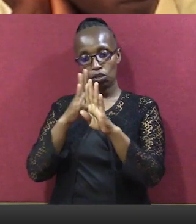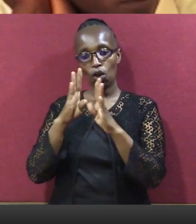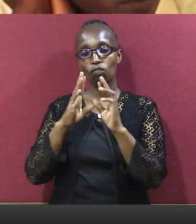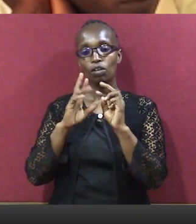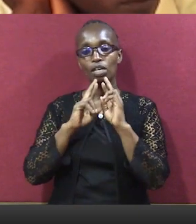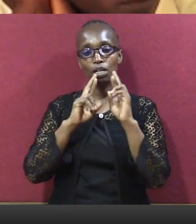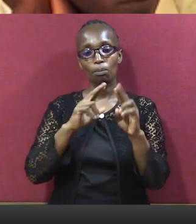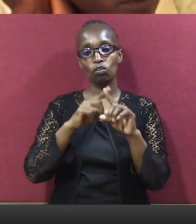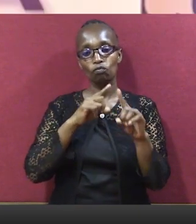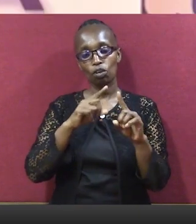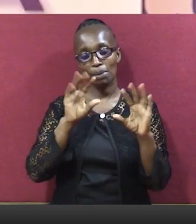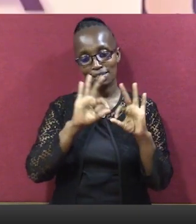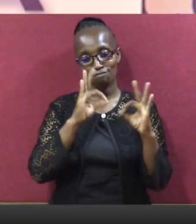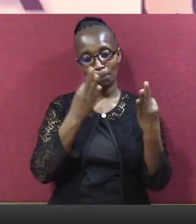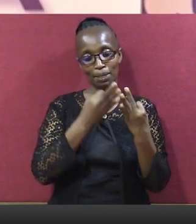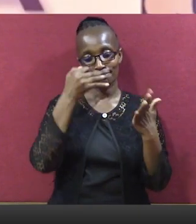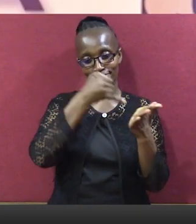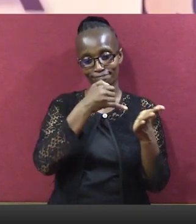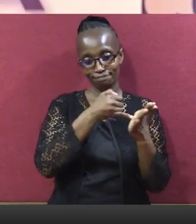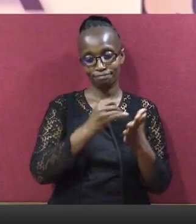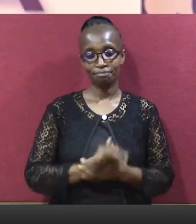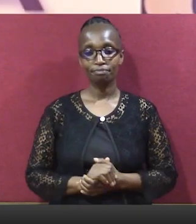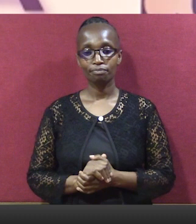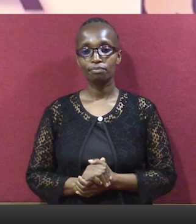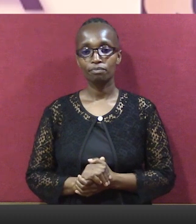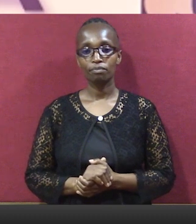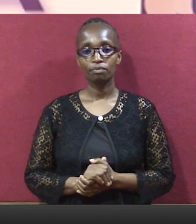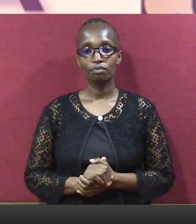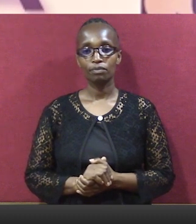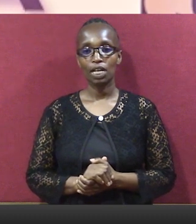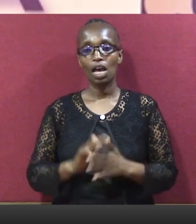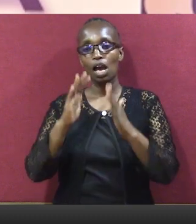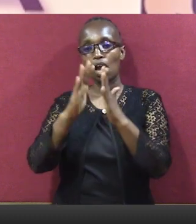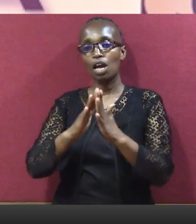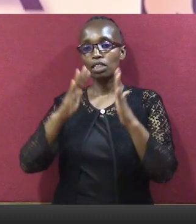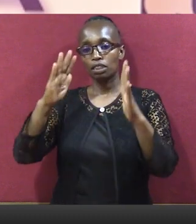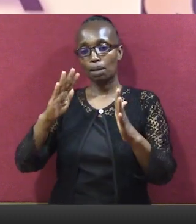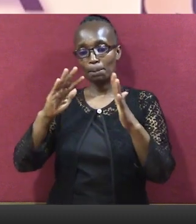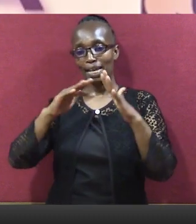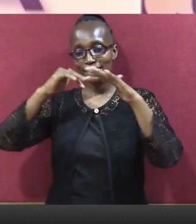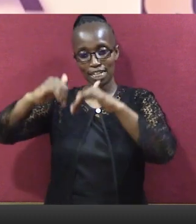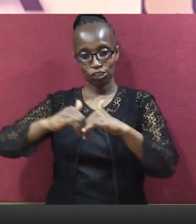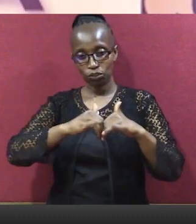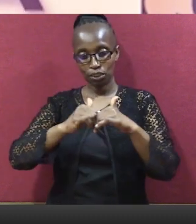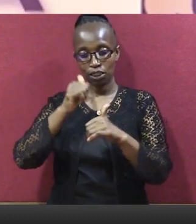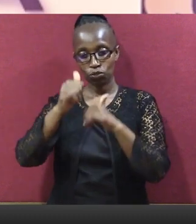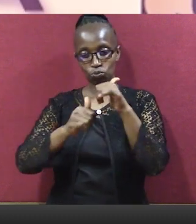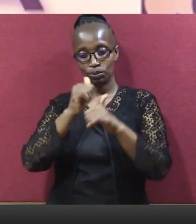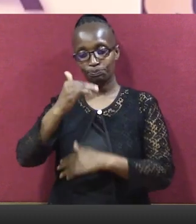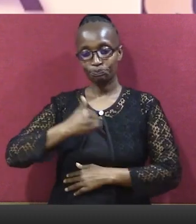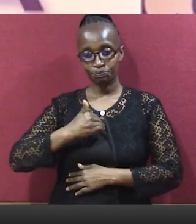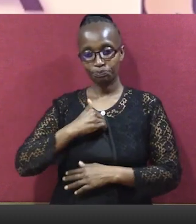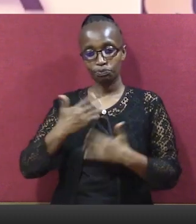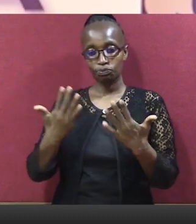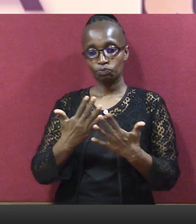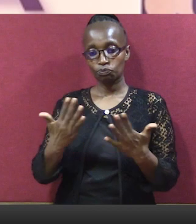abari na jamaa zao Na ningelipenda kusema kwamba changamoto ambayo tumekua naayo kama waandishi wa abari Ni